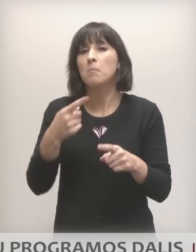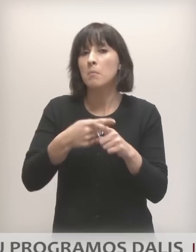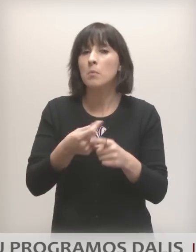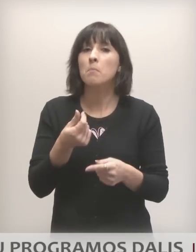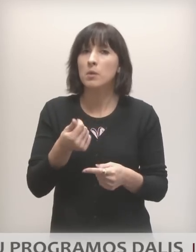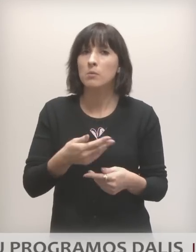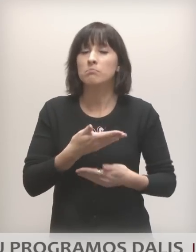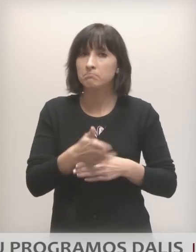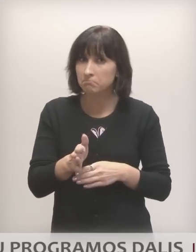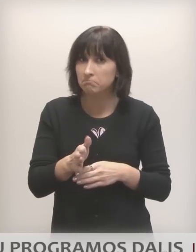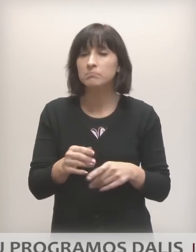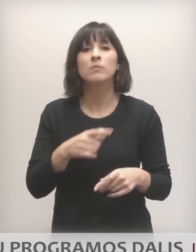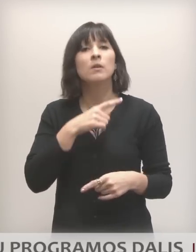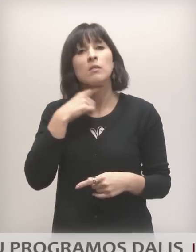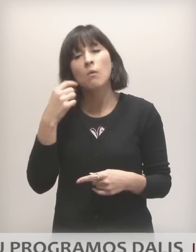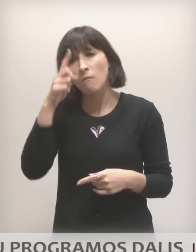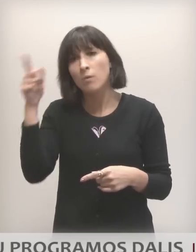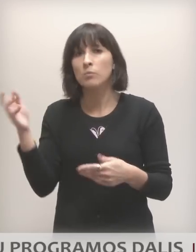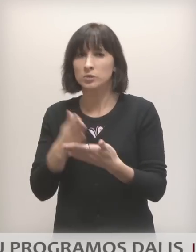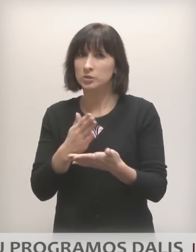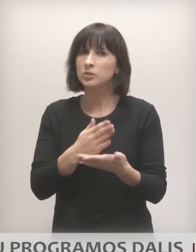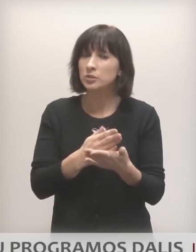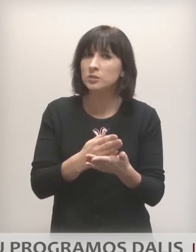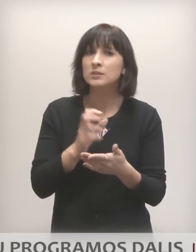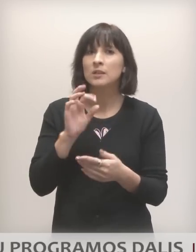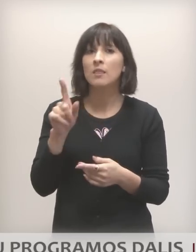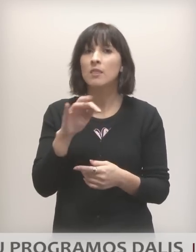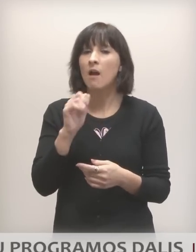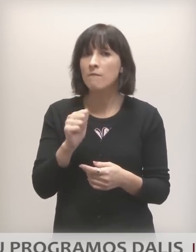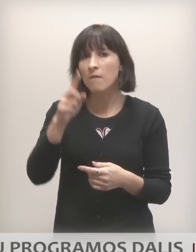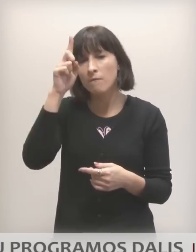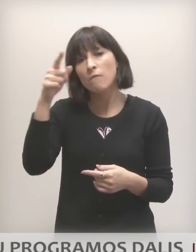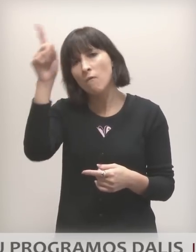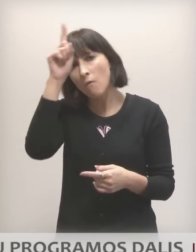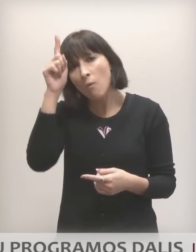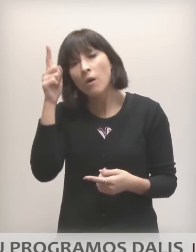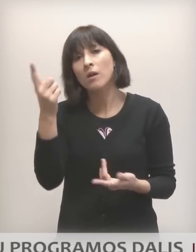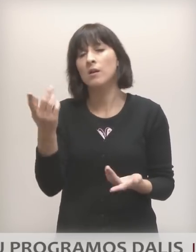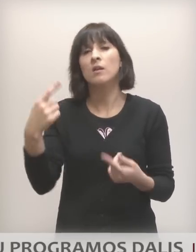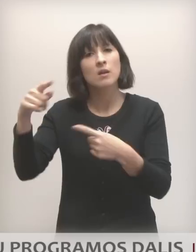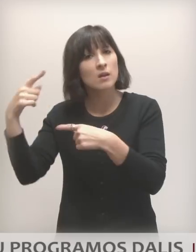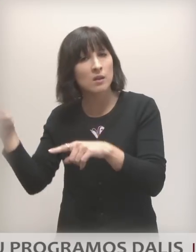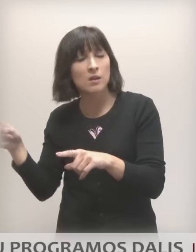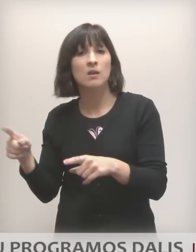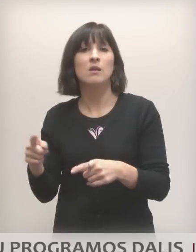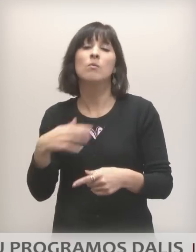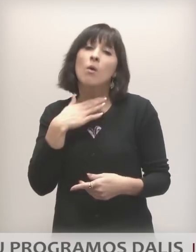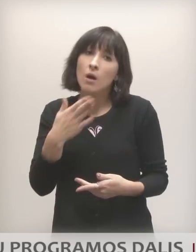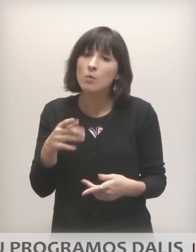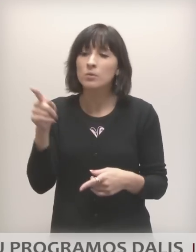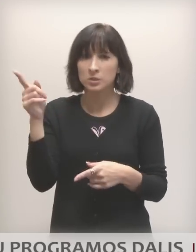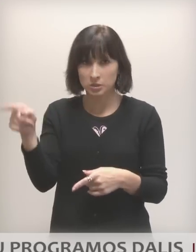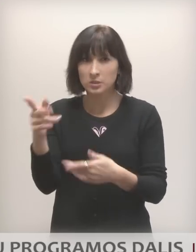Tai daroma daugelėje šalių, patingai Skandinavijos šalise, Vokietijoje, kai kuriosi kitose. Ir aišku, mes šitą